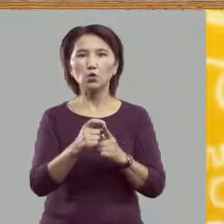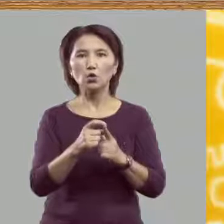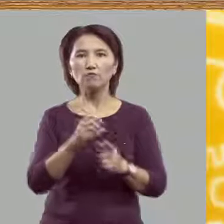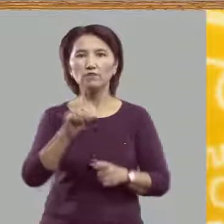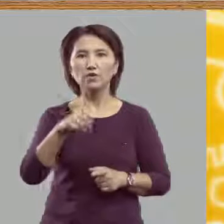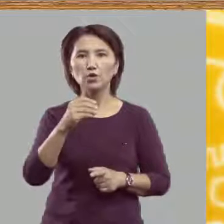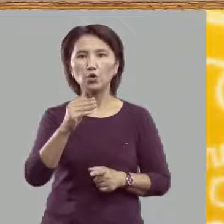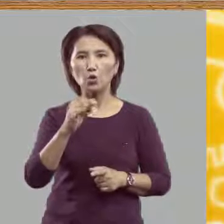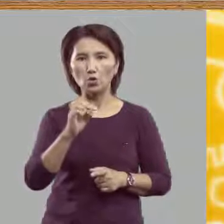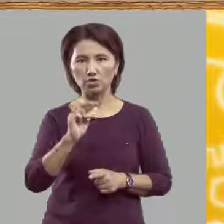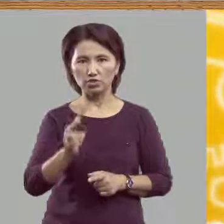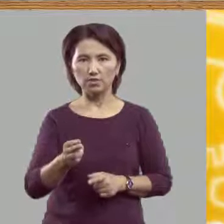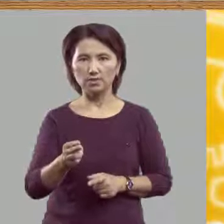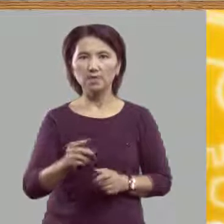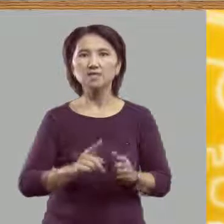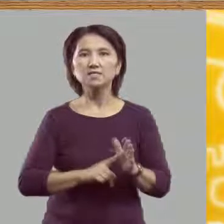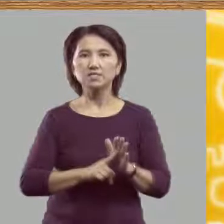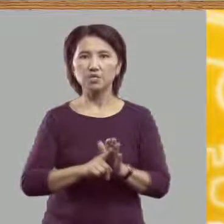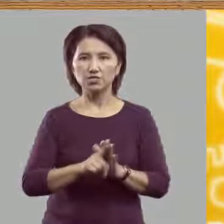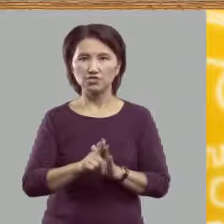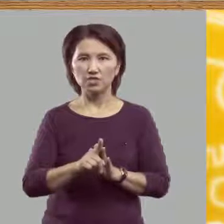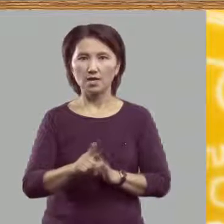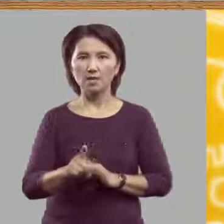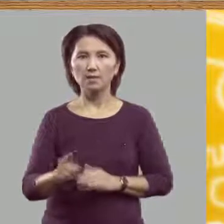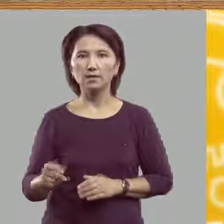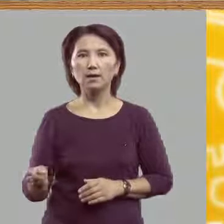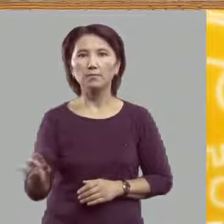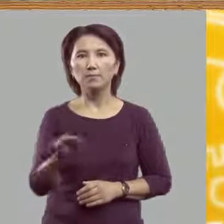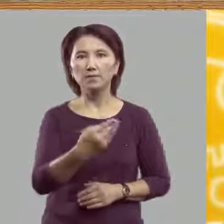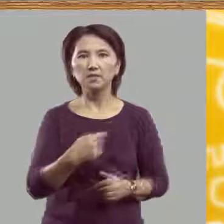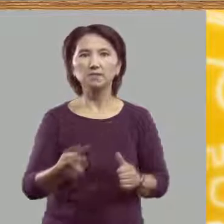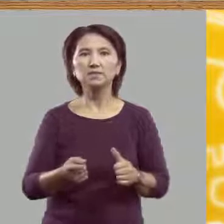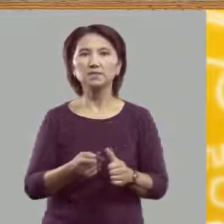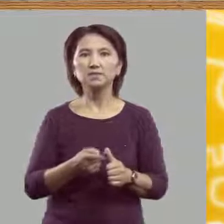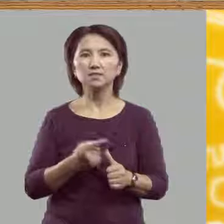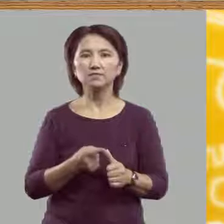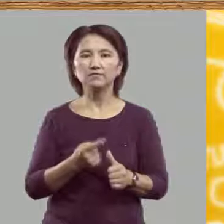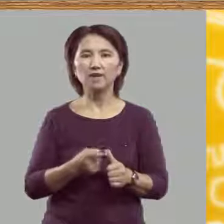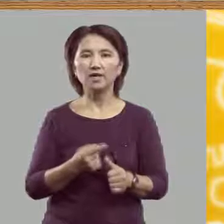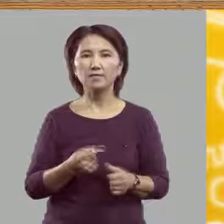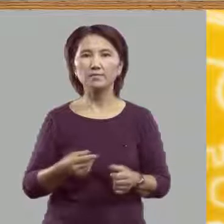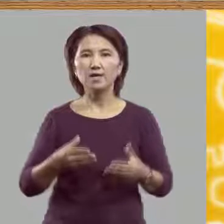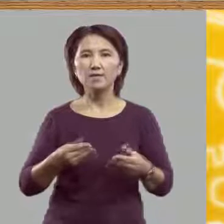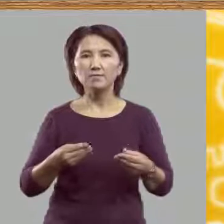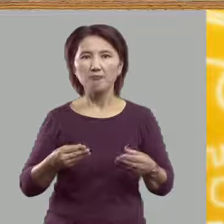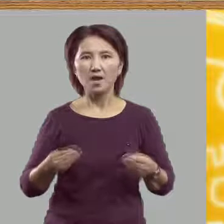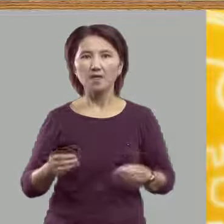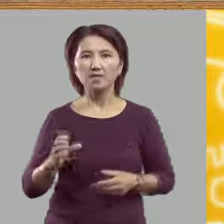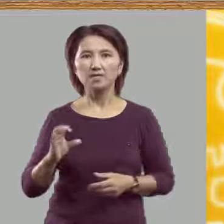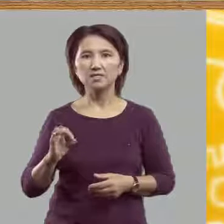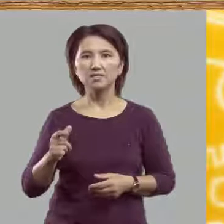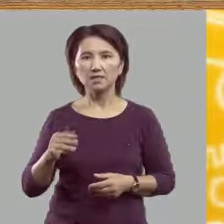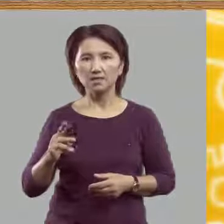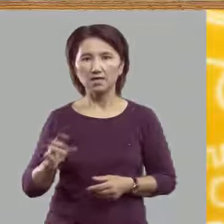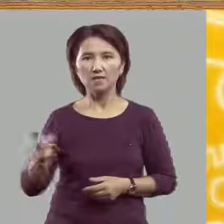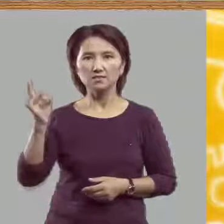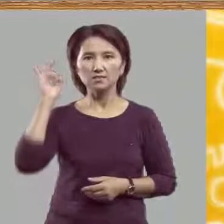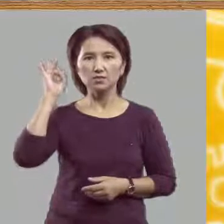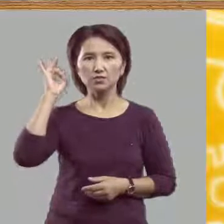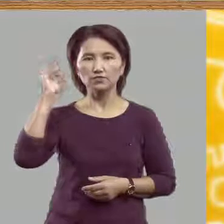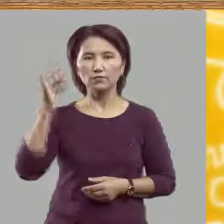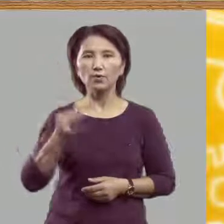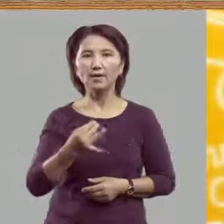Ёжик сначала мы называем мягкий согласный звук